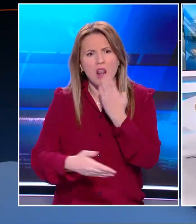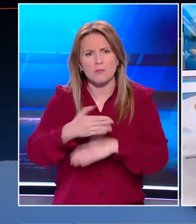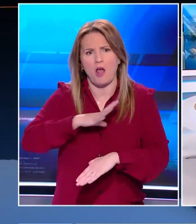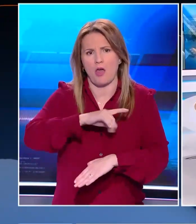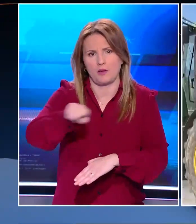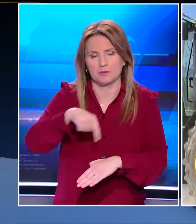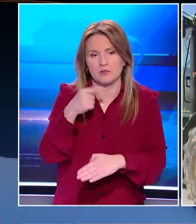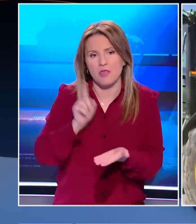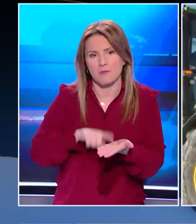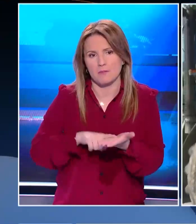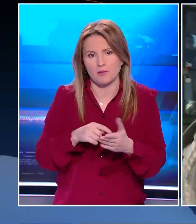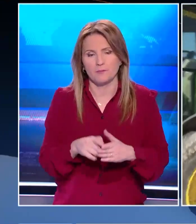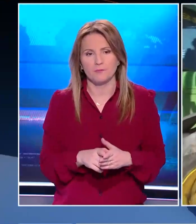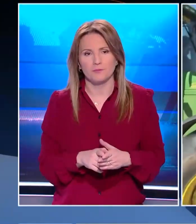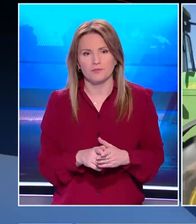σε άλλους συμπολίτες μας.